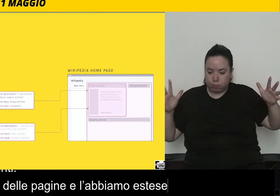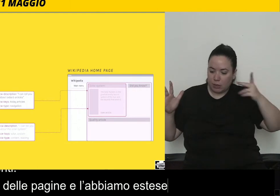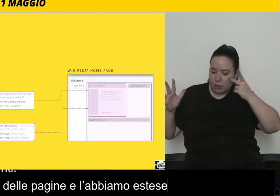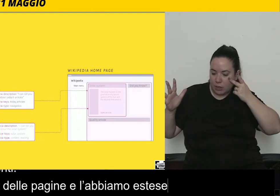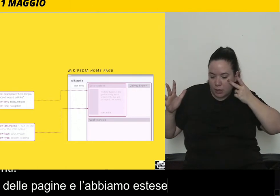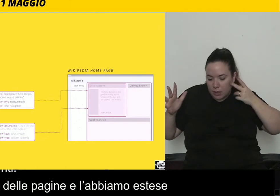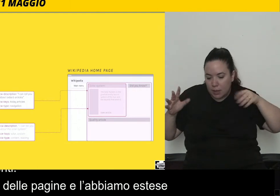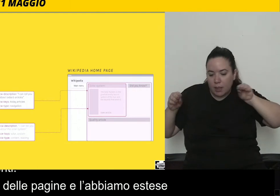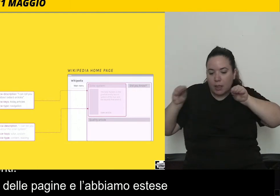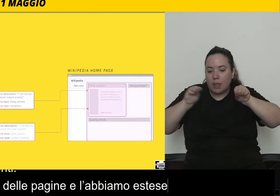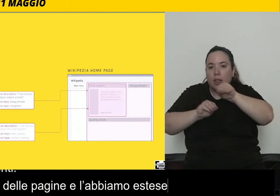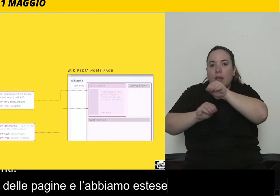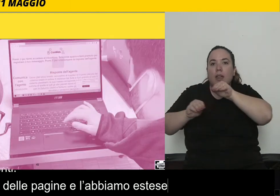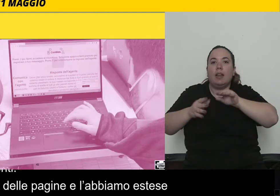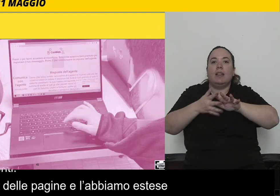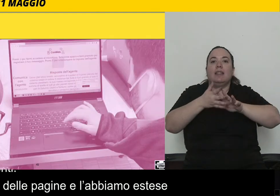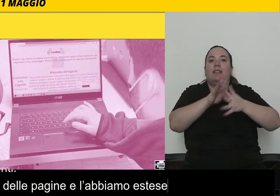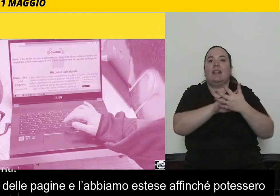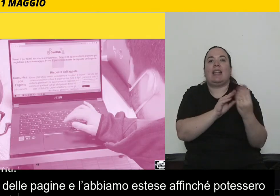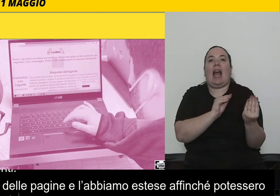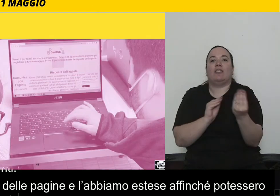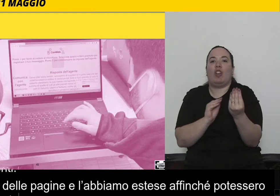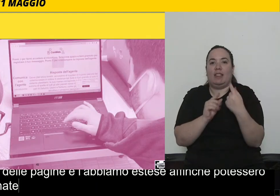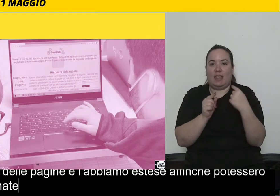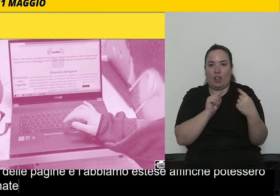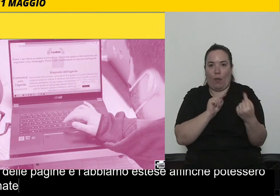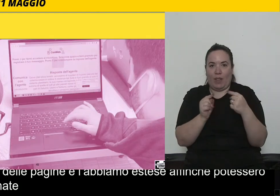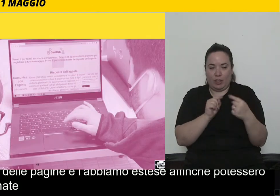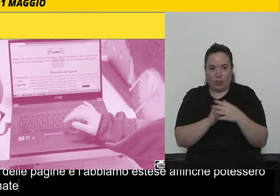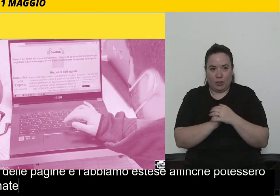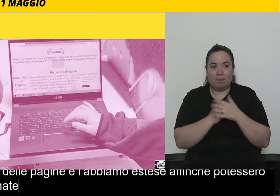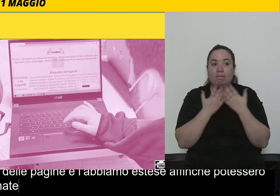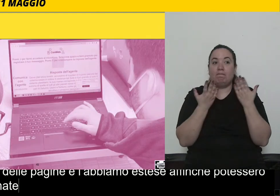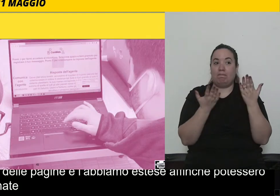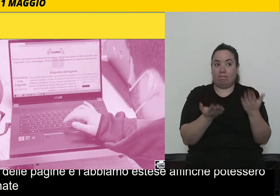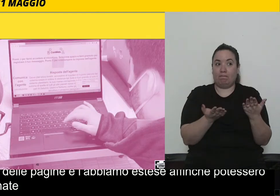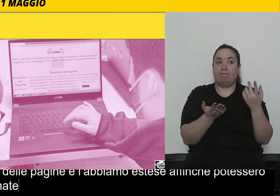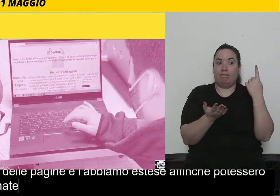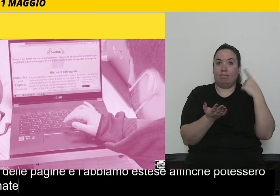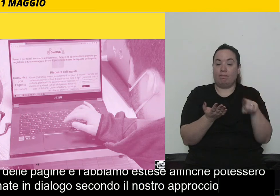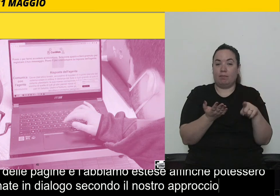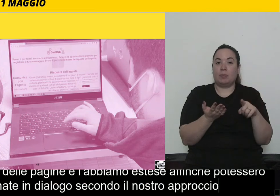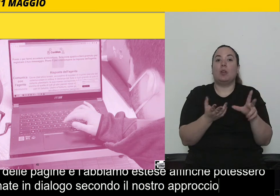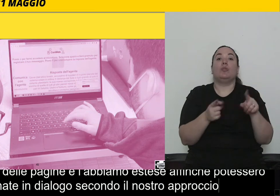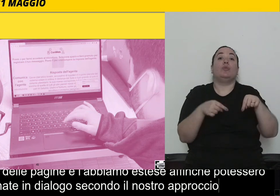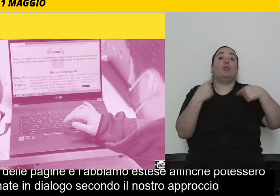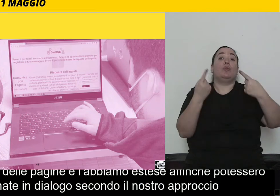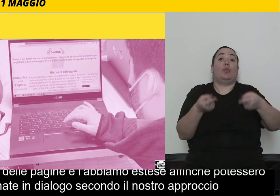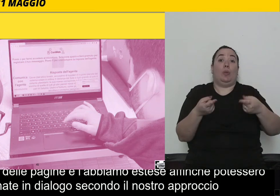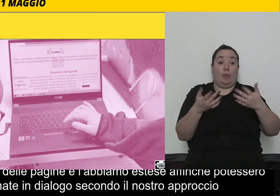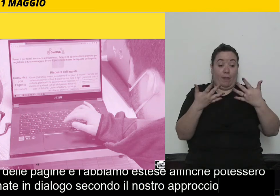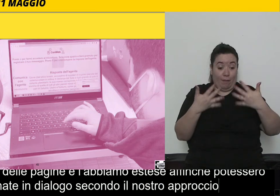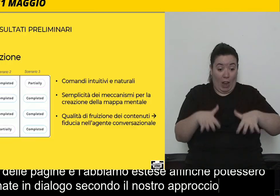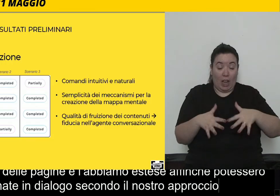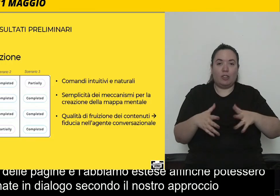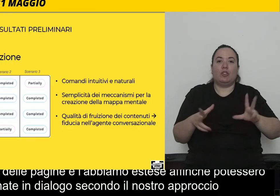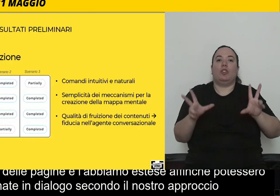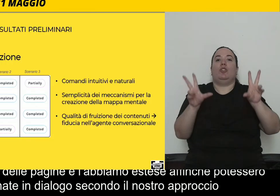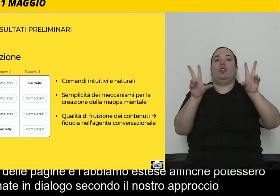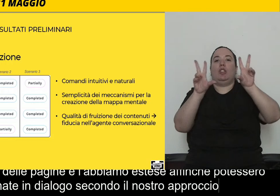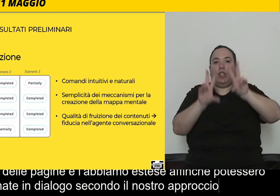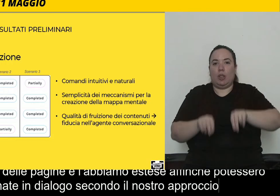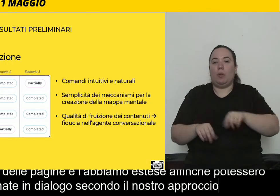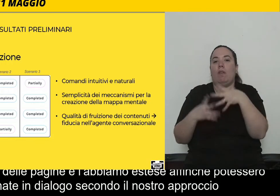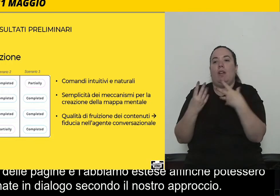trasformate in dialogo secondo il nostro approccio. E abbiamo appunto svolto nuovamente degli studi con gli